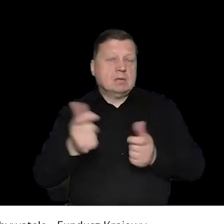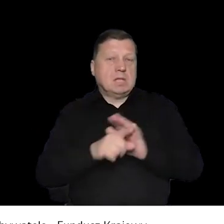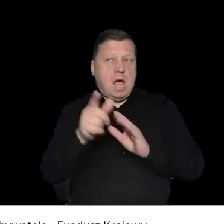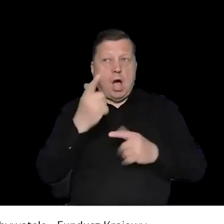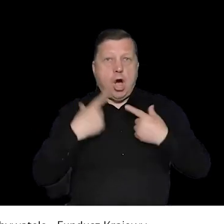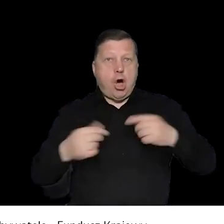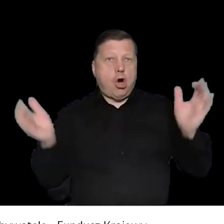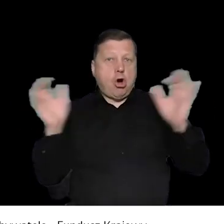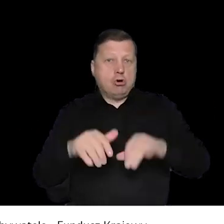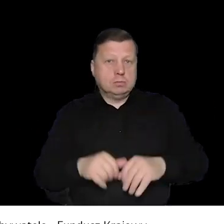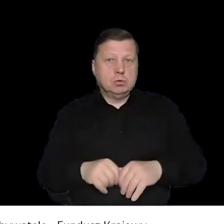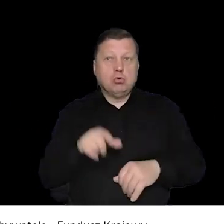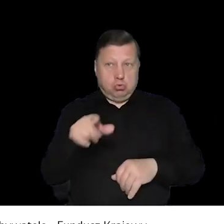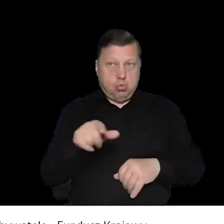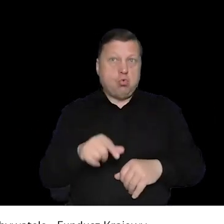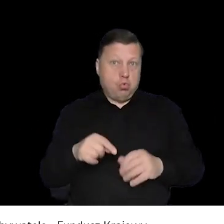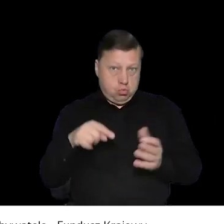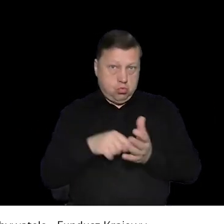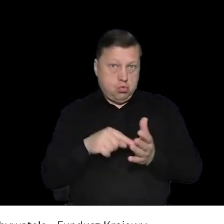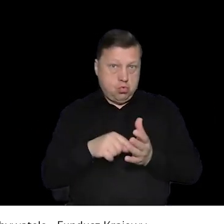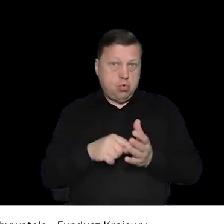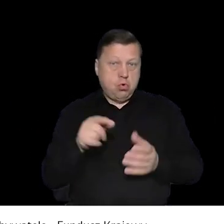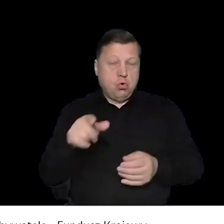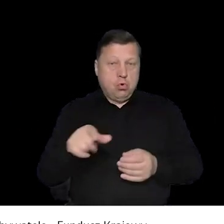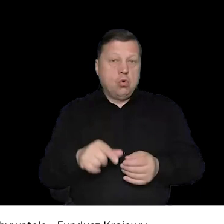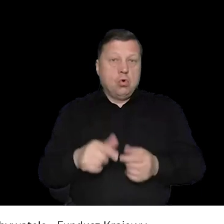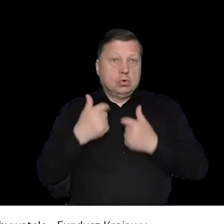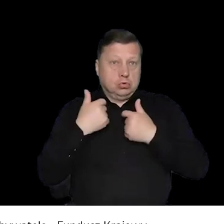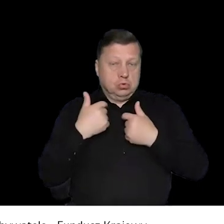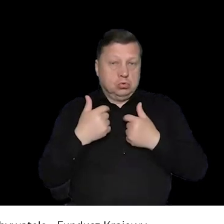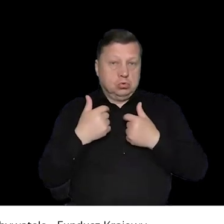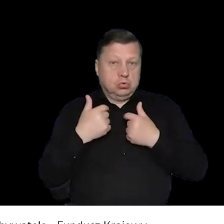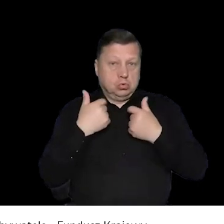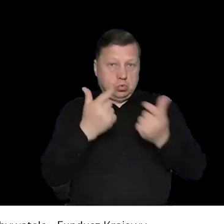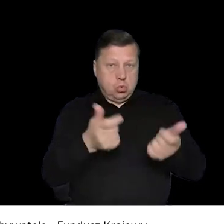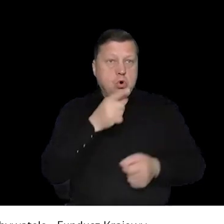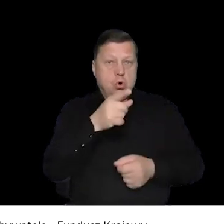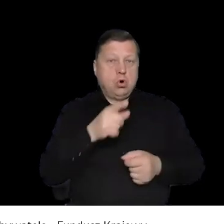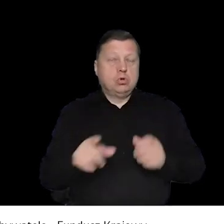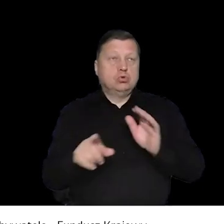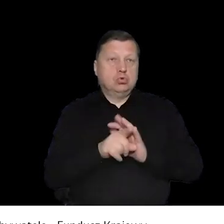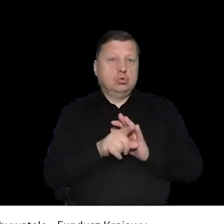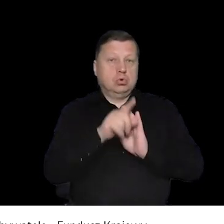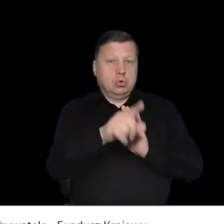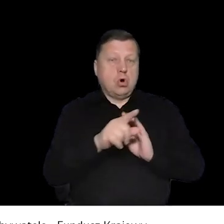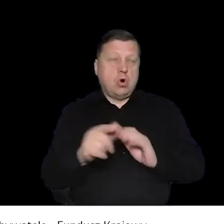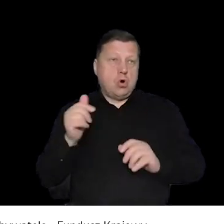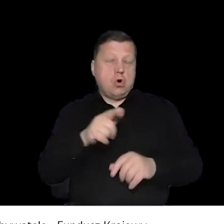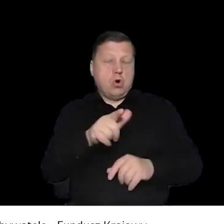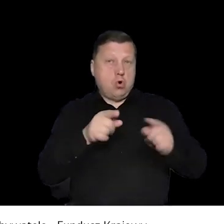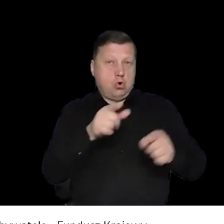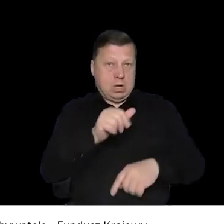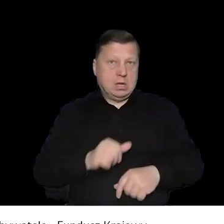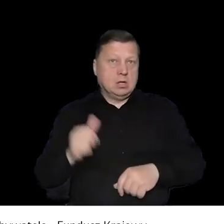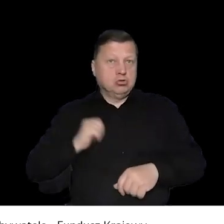miejsca. Taki przypadek, no po prostu zagrożenia bezpieczeństwa osób biorących udział w zgromadzeniu. Czy wtedy to nadal jest